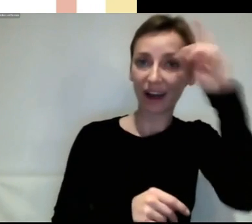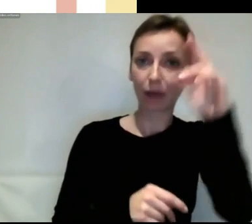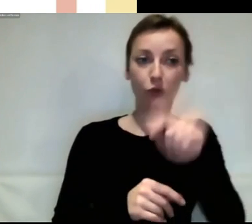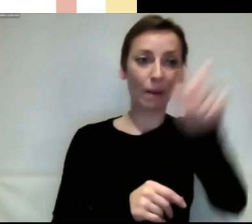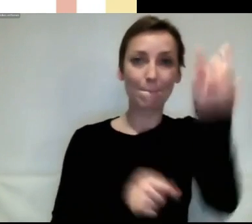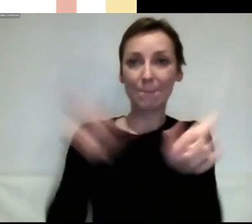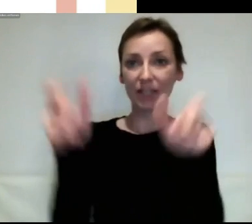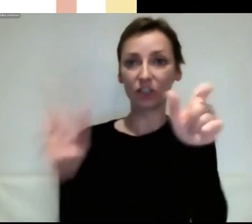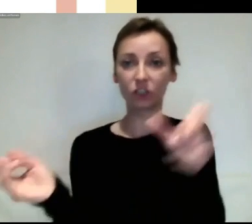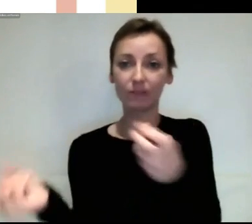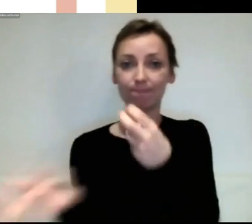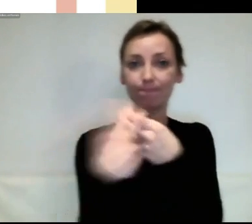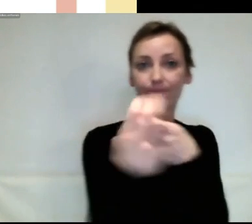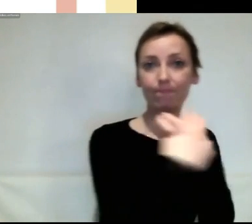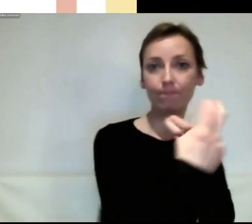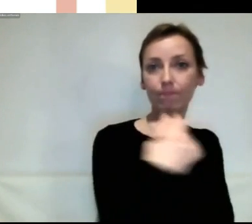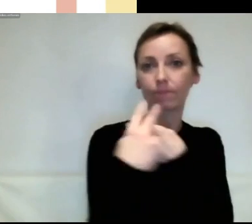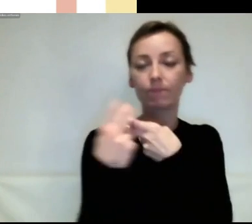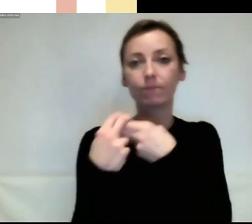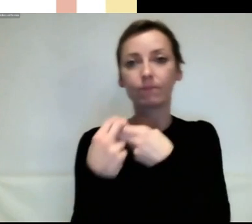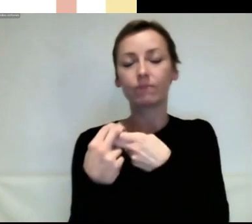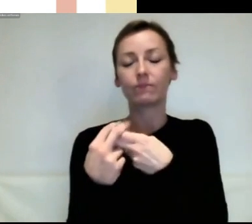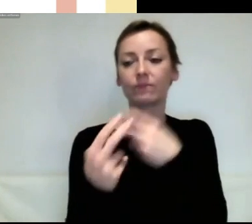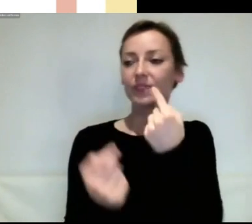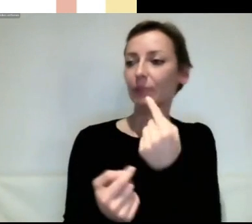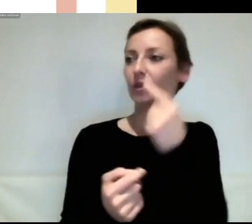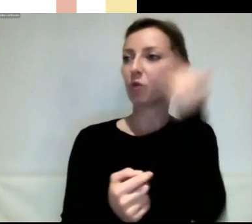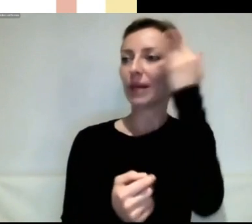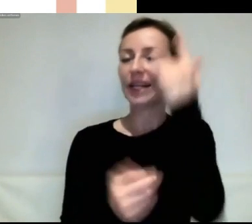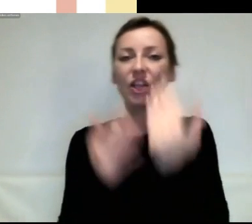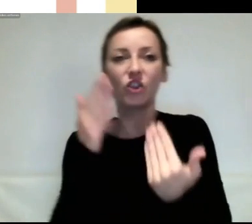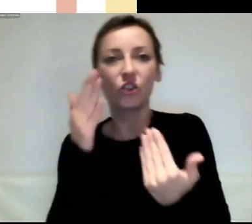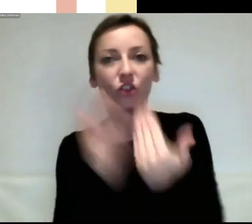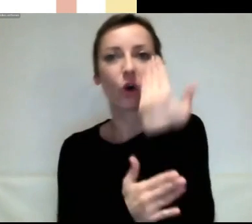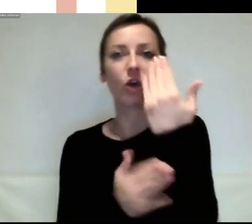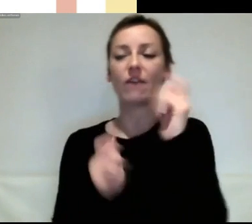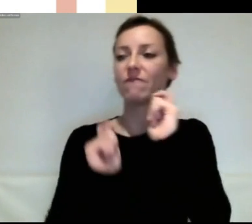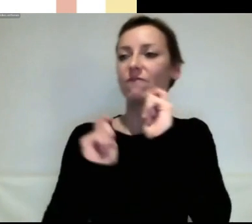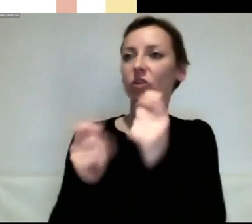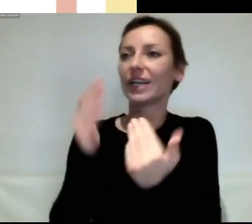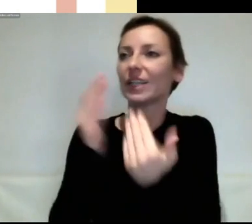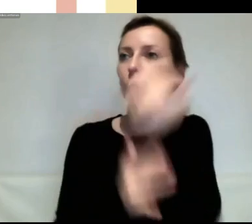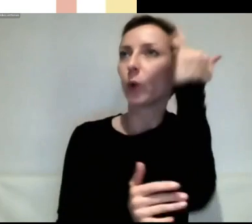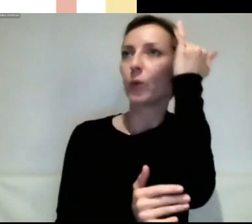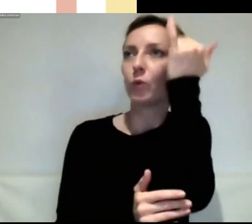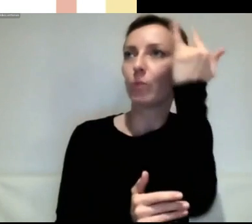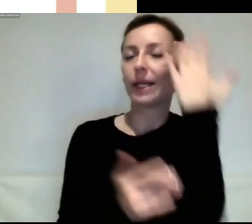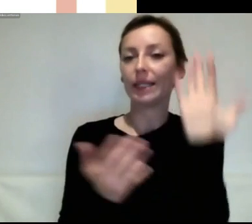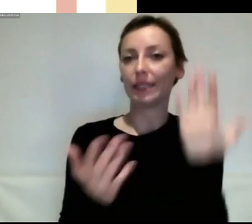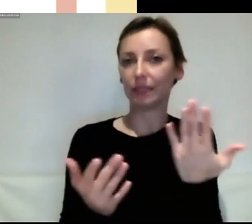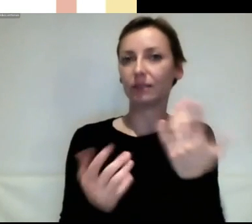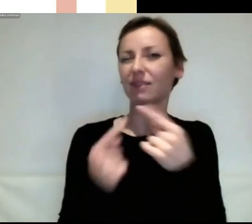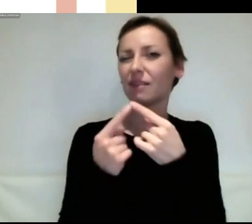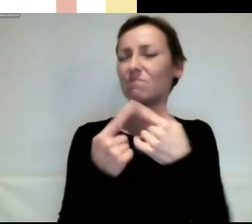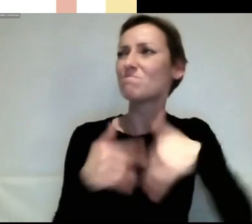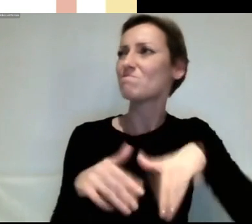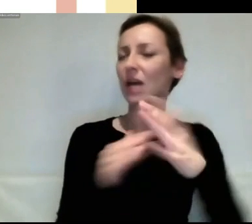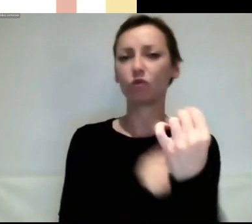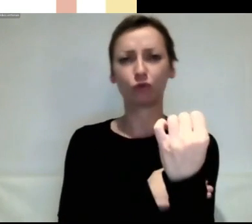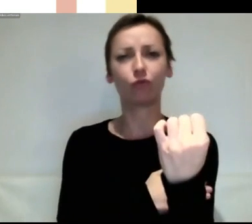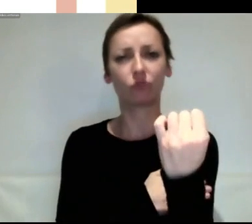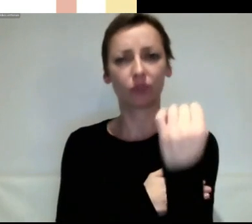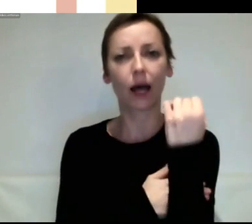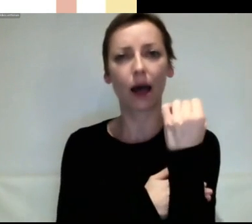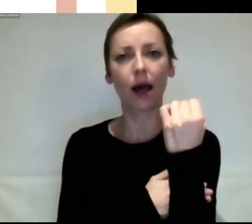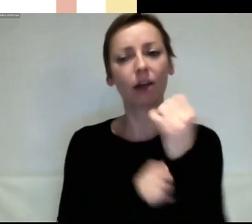Vorschläge, wir machen neue Vorschläge, setzen neue Akzente. Also hier, das ist auch nochmal eine viel stärkere